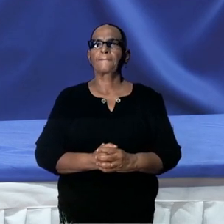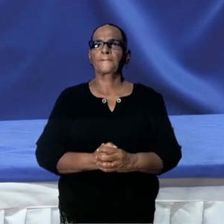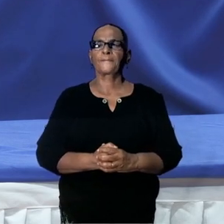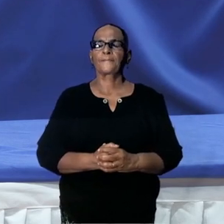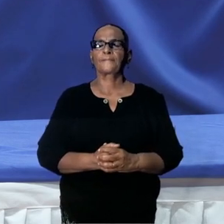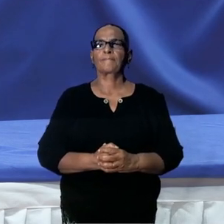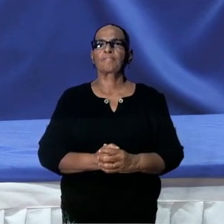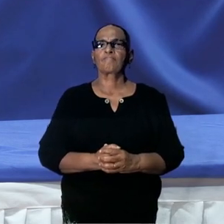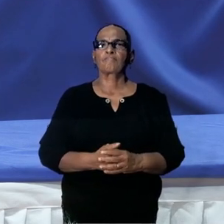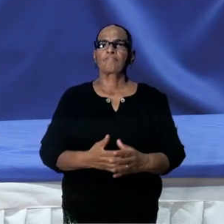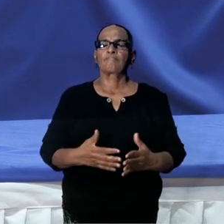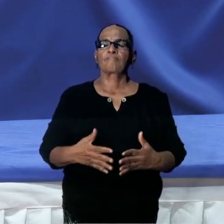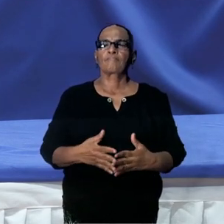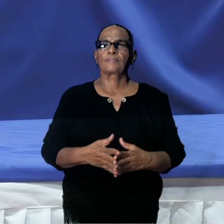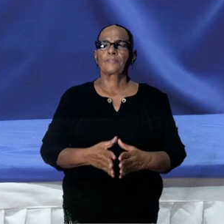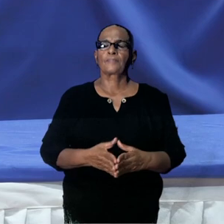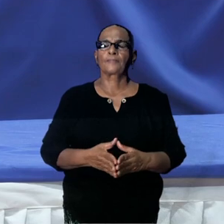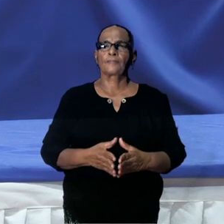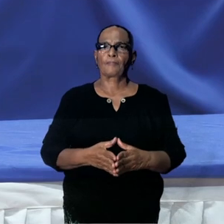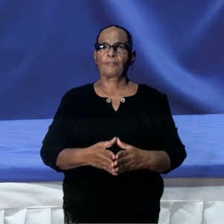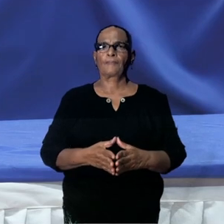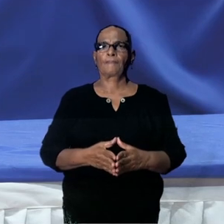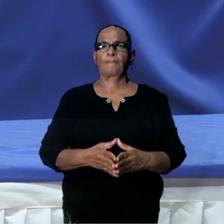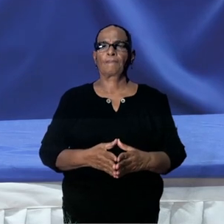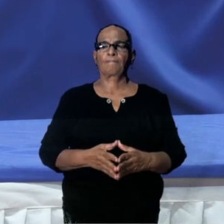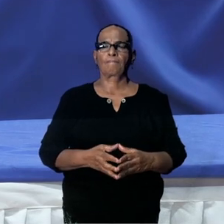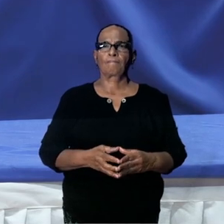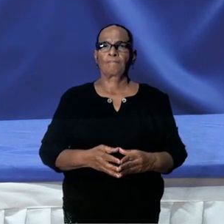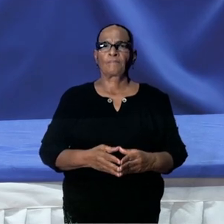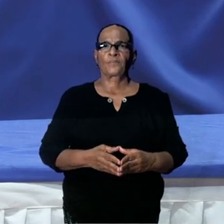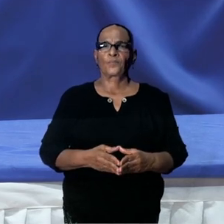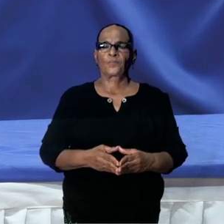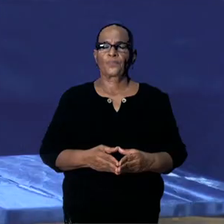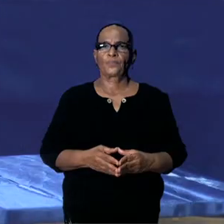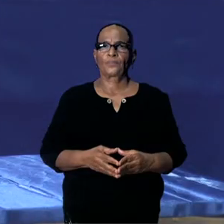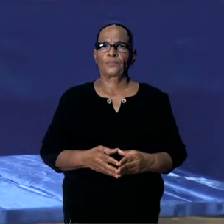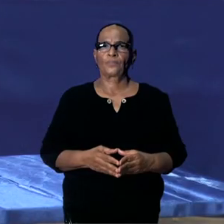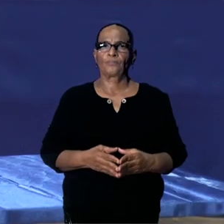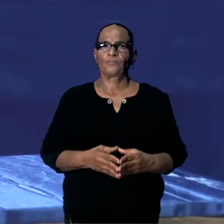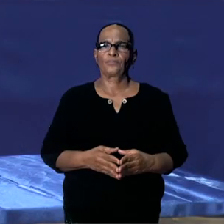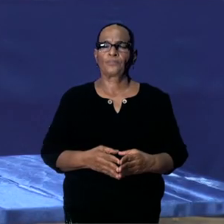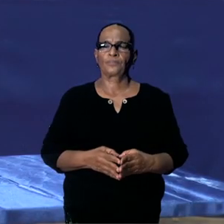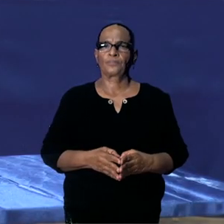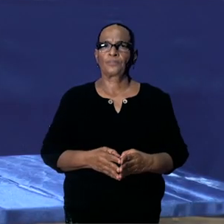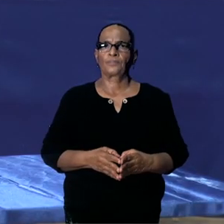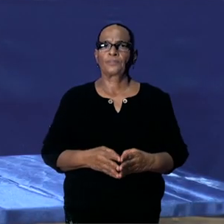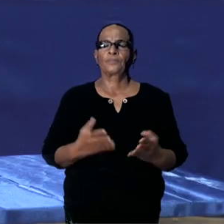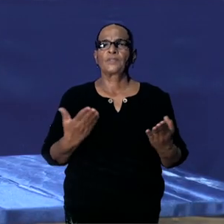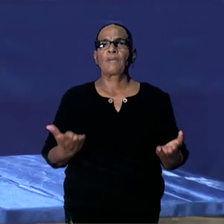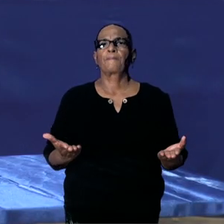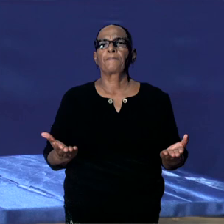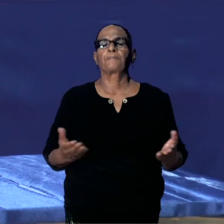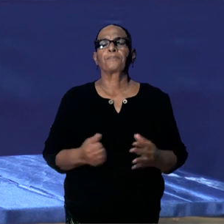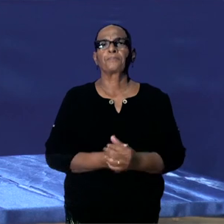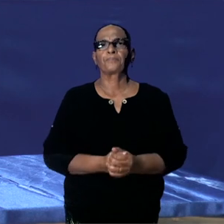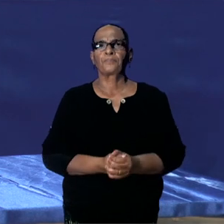Ik weet niet of ik wat gemist heb. Nee. Nee. Dan zal ik overdragen voor Dr.